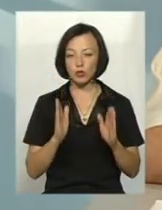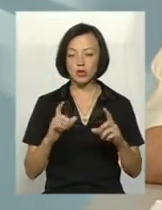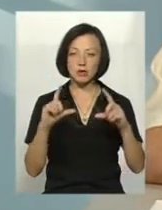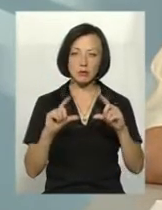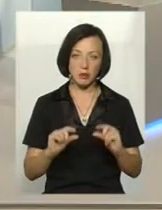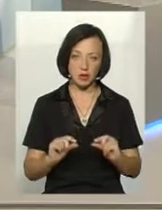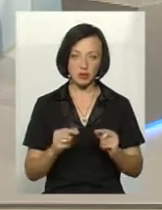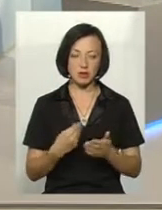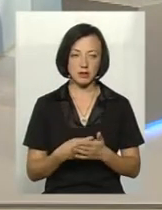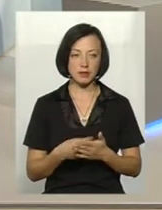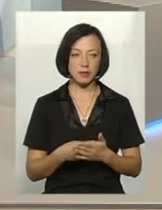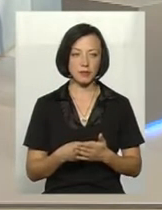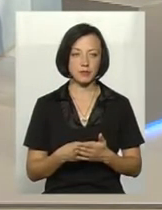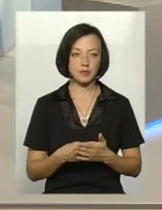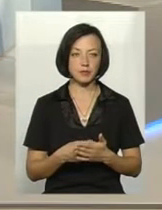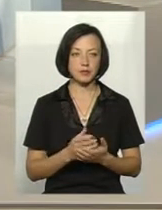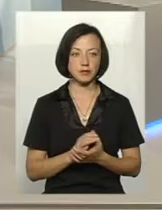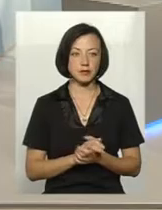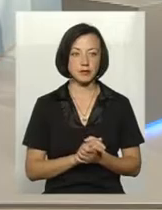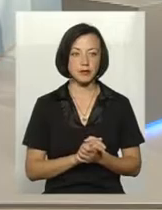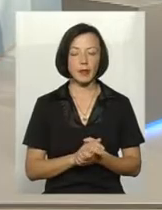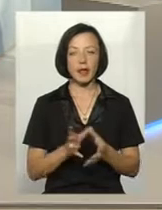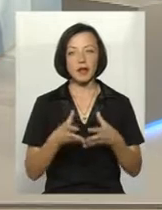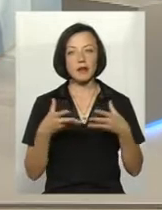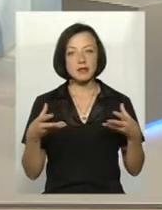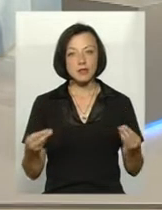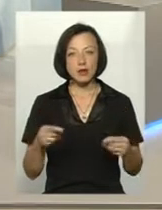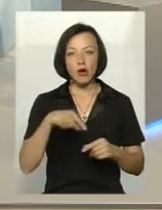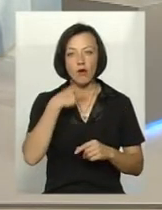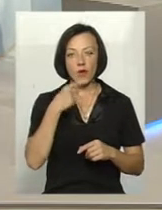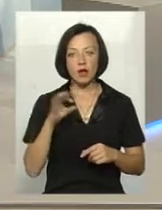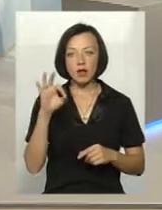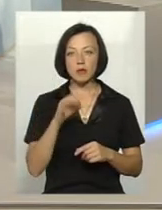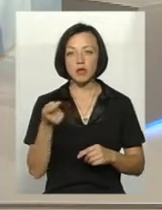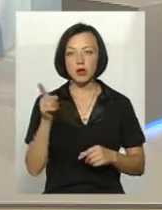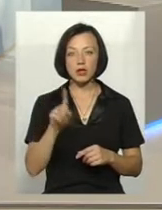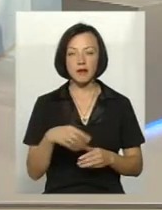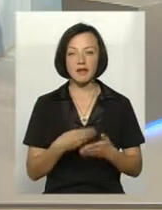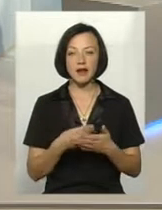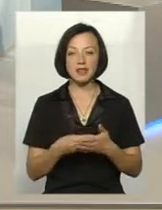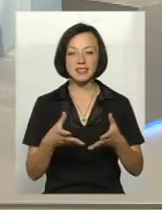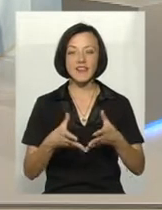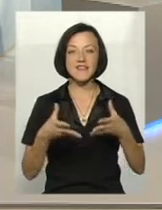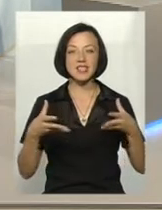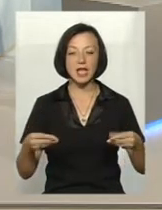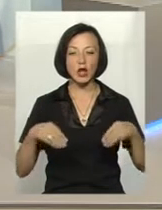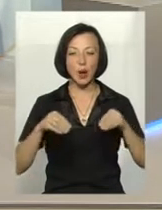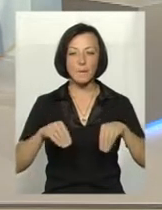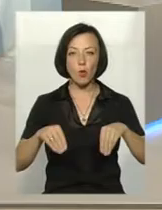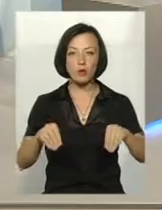зменшення ціни. На весні ми говорили про те, що вартість весняної посівної кампанії